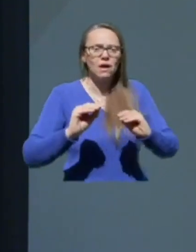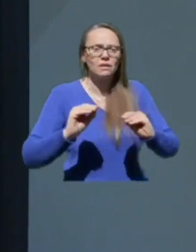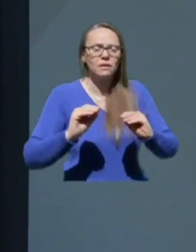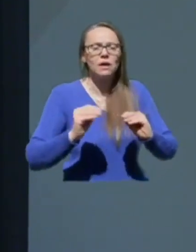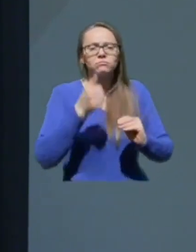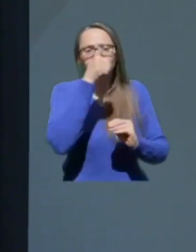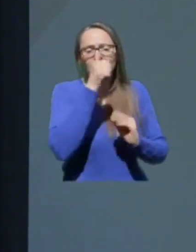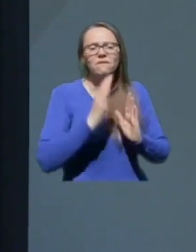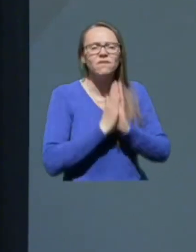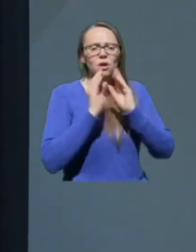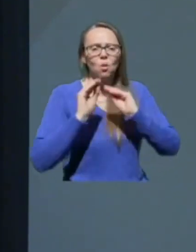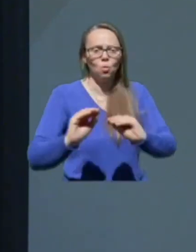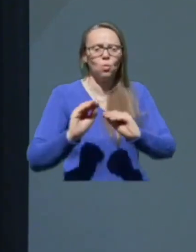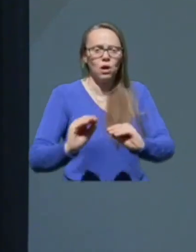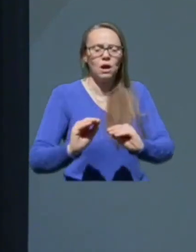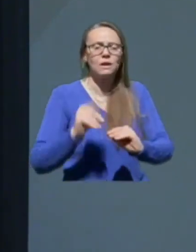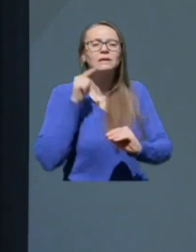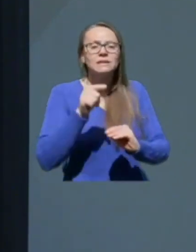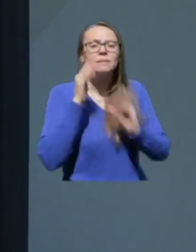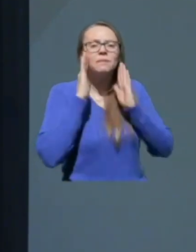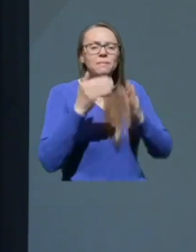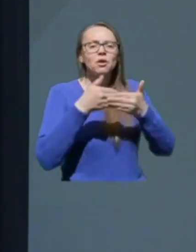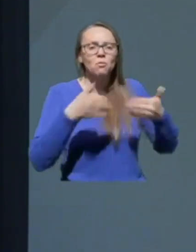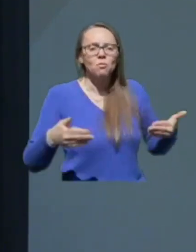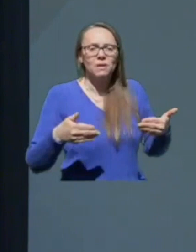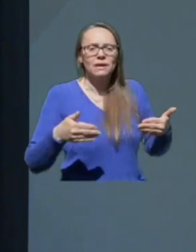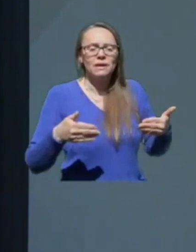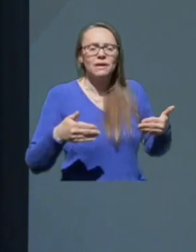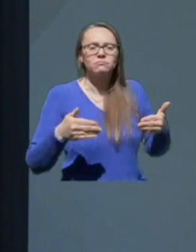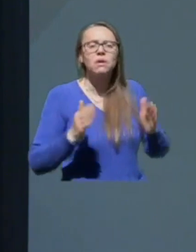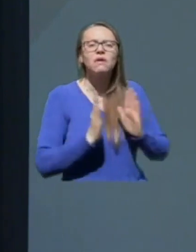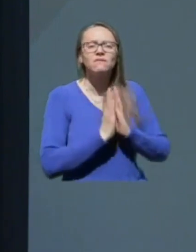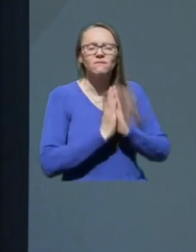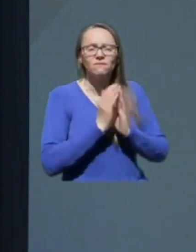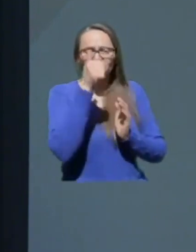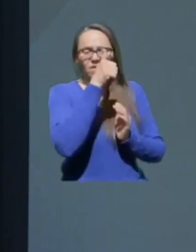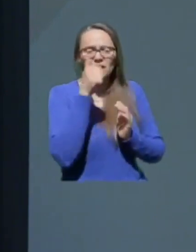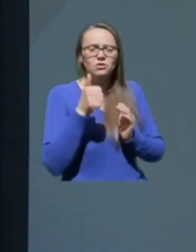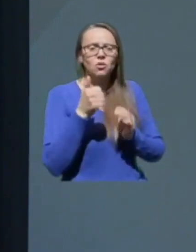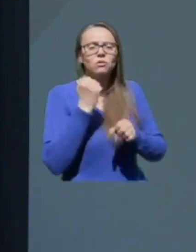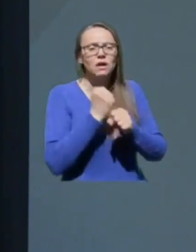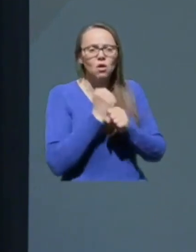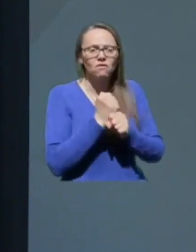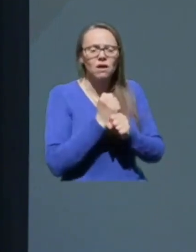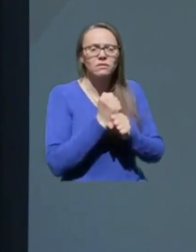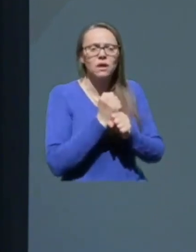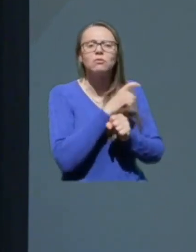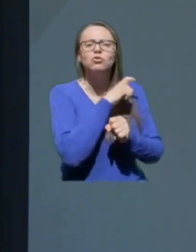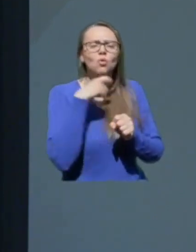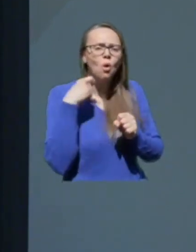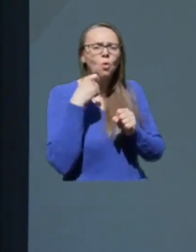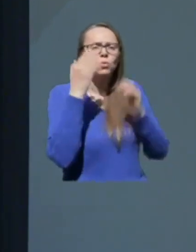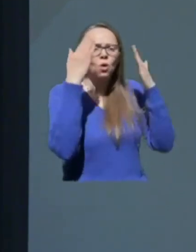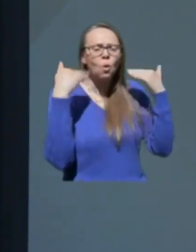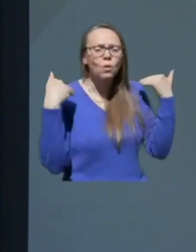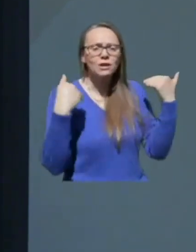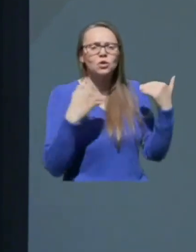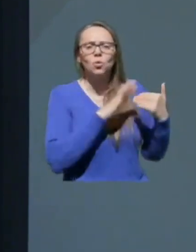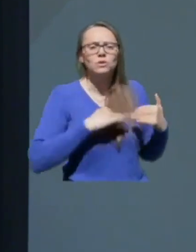S tem namenom smo omejili versko delovanje naših duhovnikov, redovnik, redovnic in drugih verskih